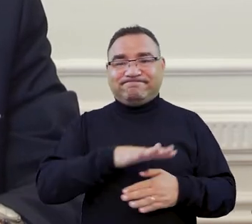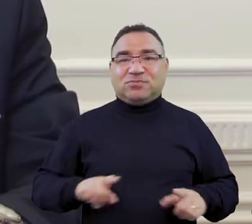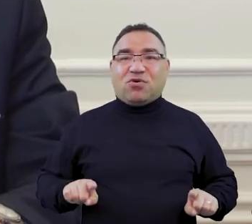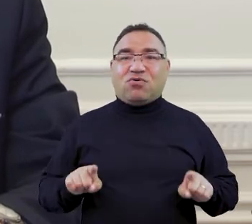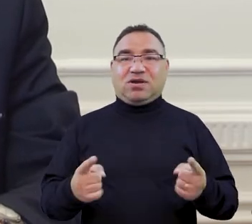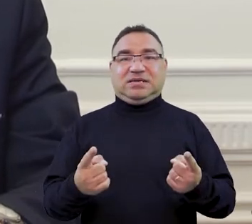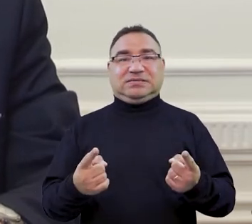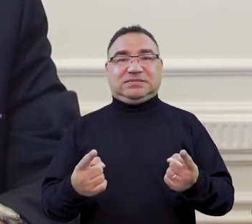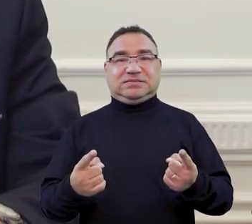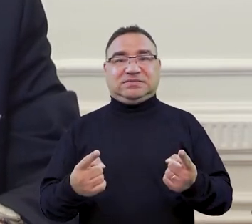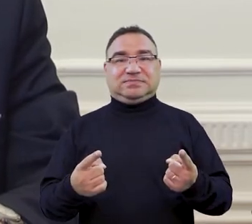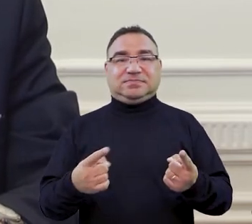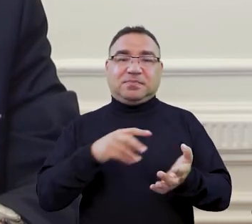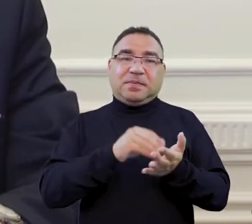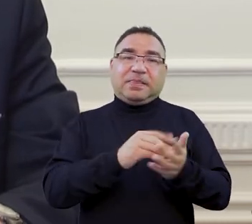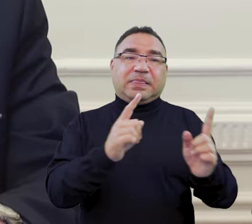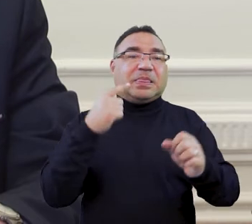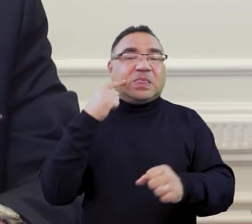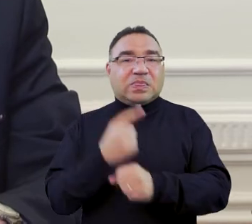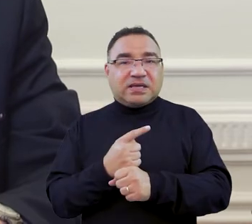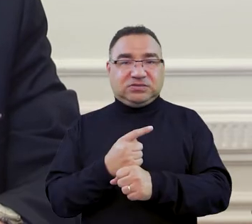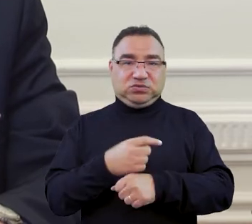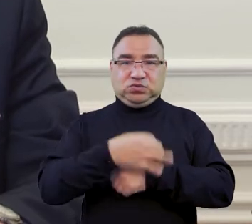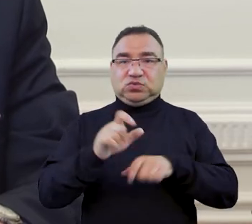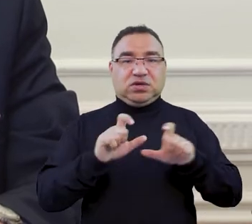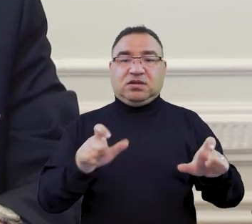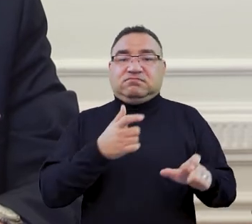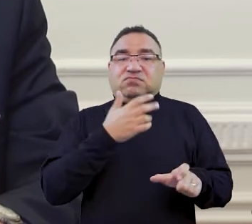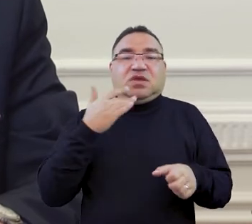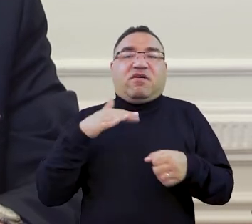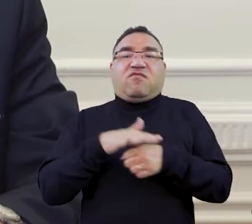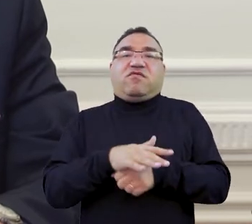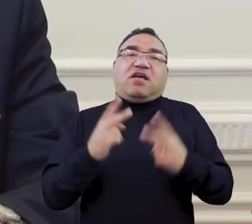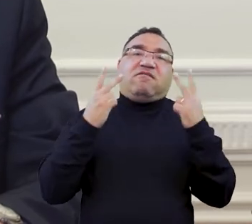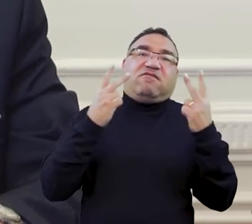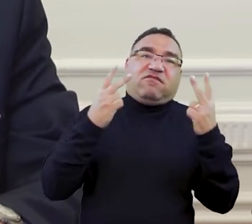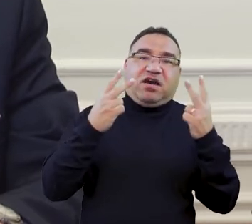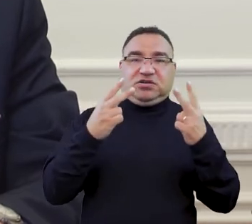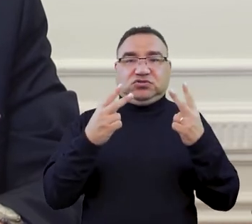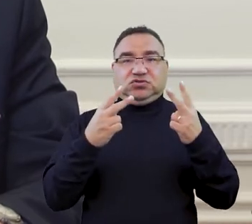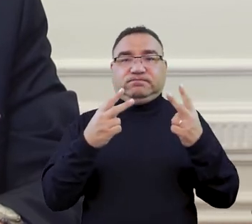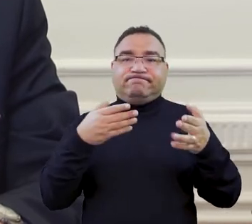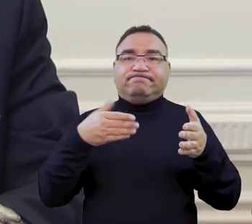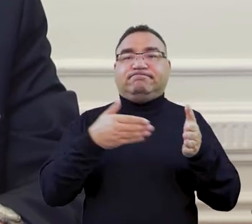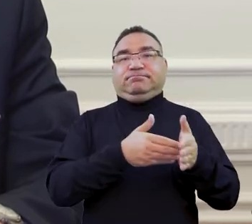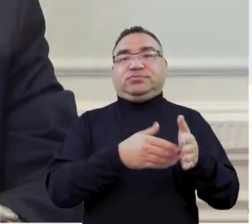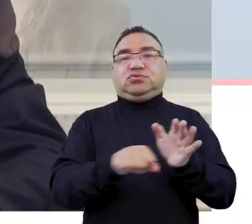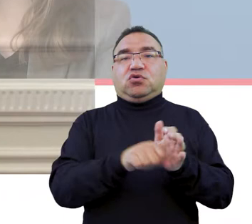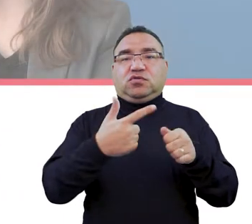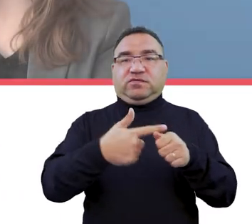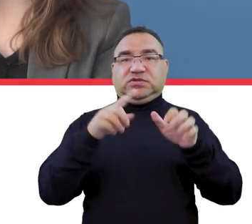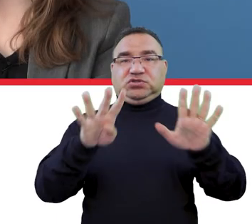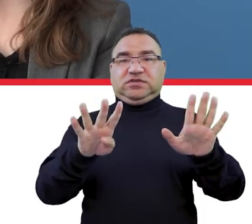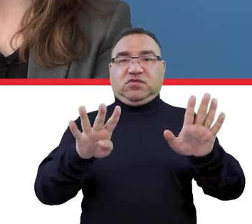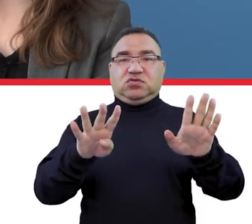-praktyczne podejmują uczelnie, ale one nie mają wpływu na ważność legitymacji. Ta ważność jest do 29